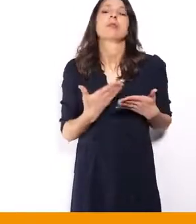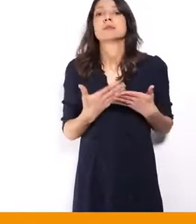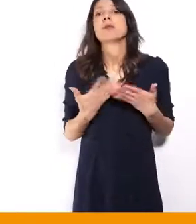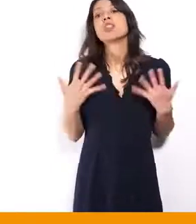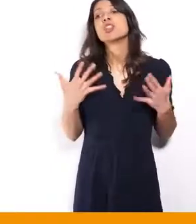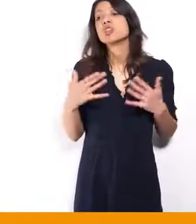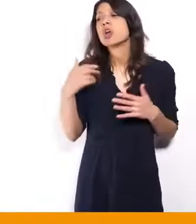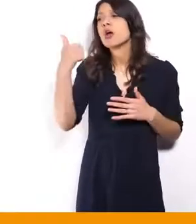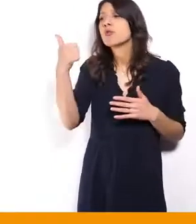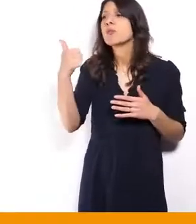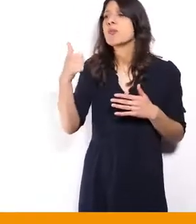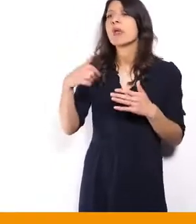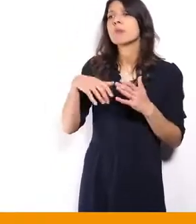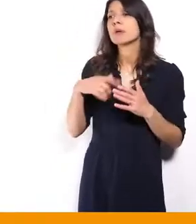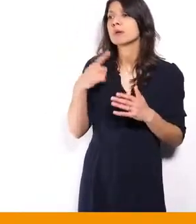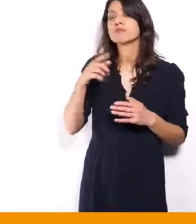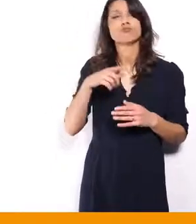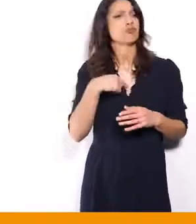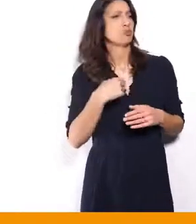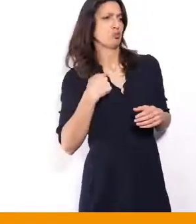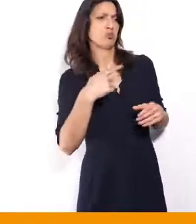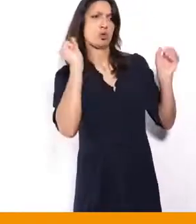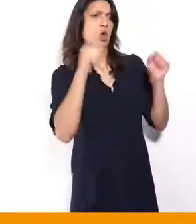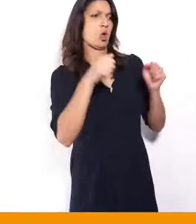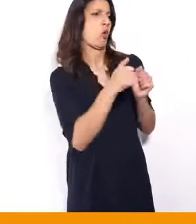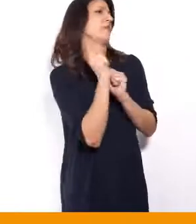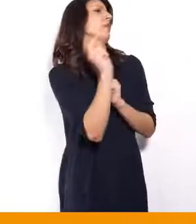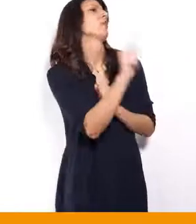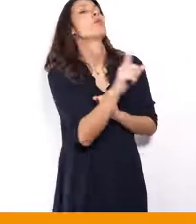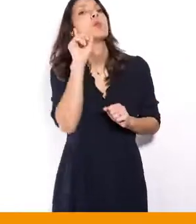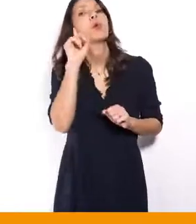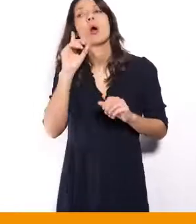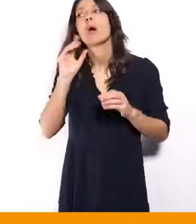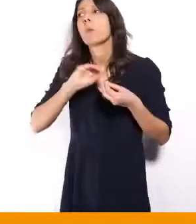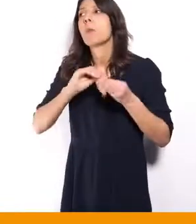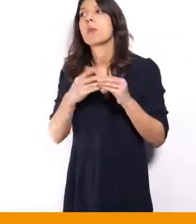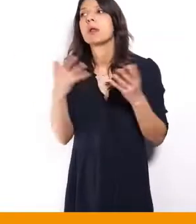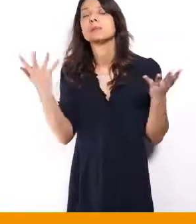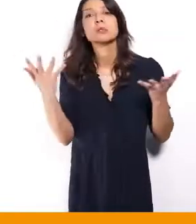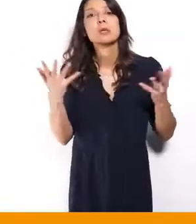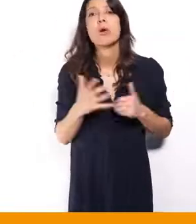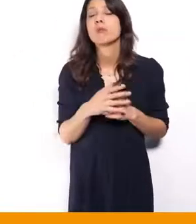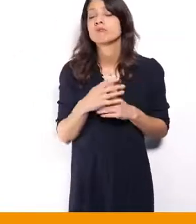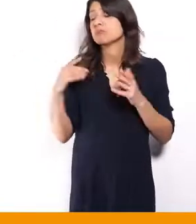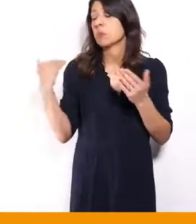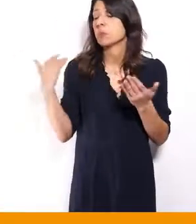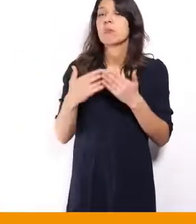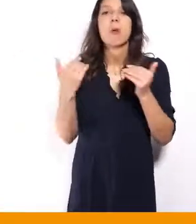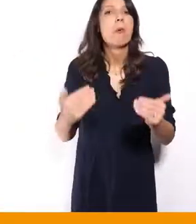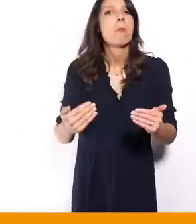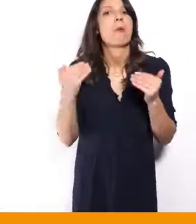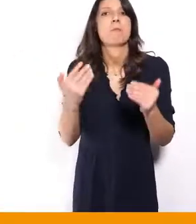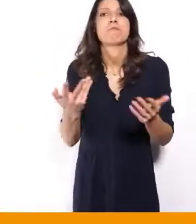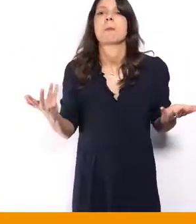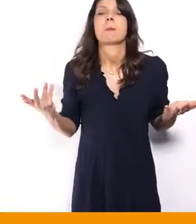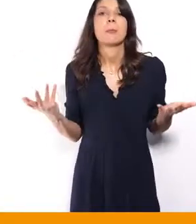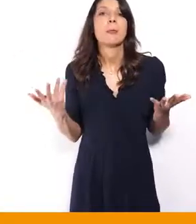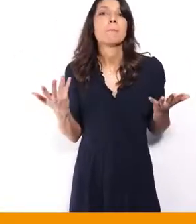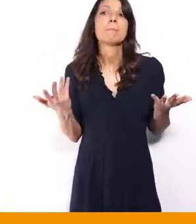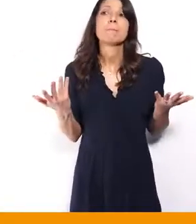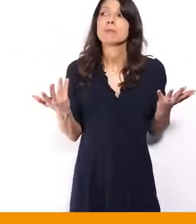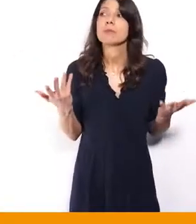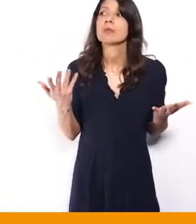votre part. Moi, je suis complètement d'accord parce que le problème, si vous voulez, c'est que c'est toujours pareil.'est que finalement,